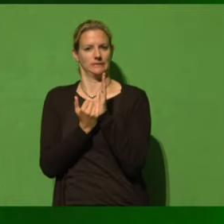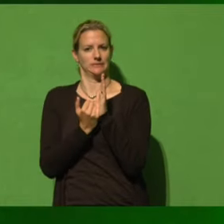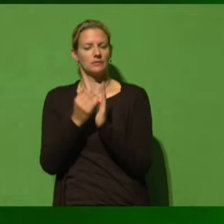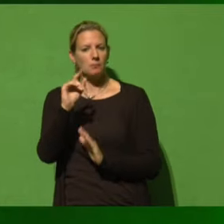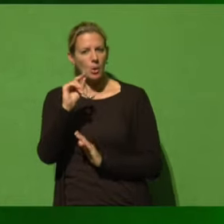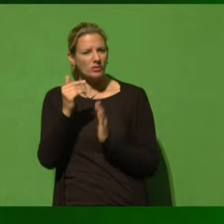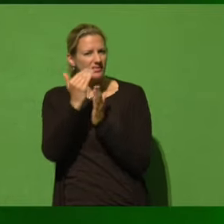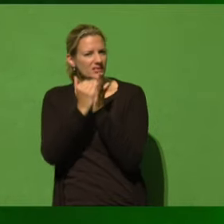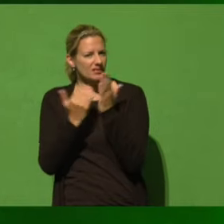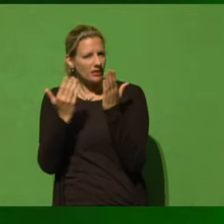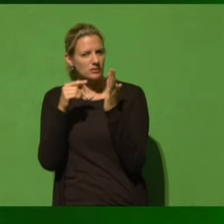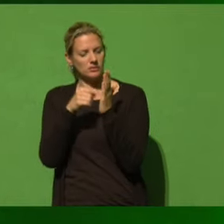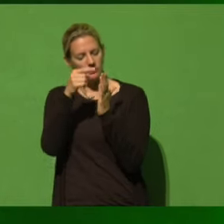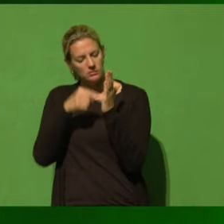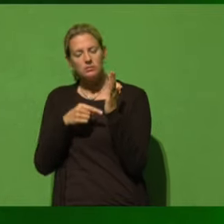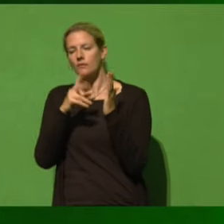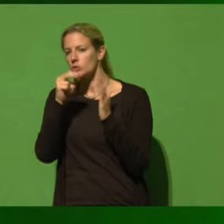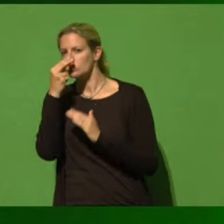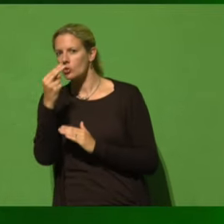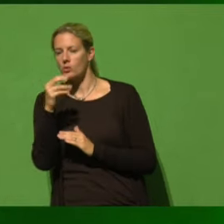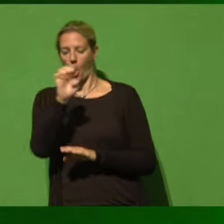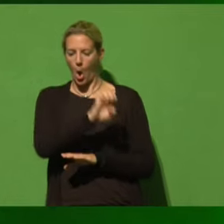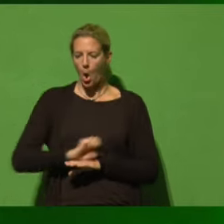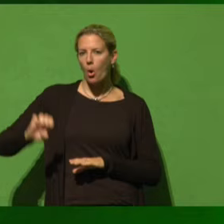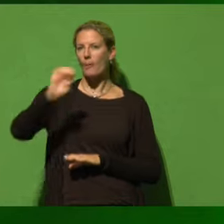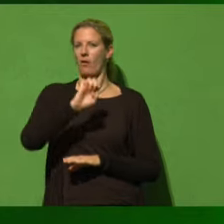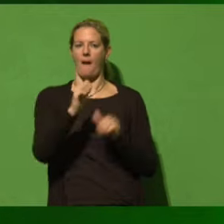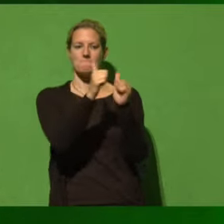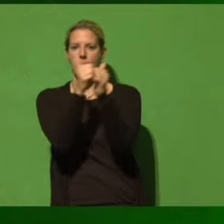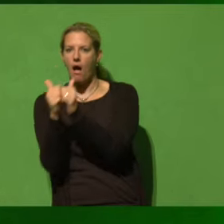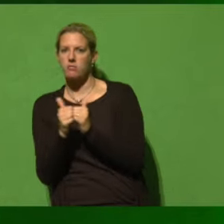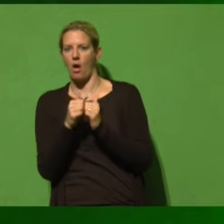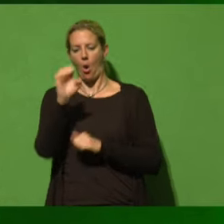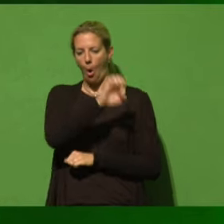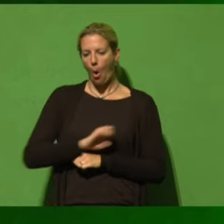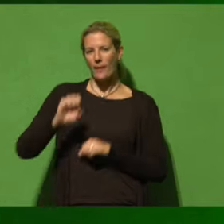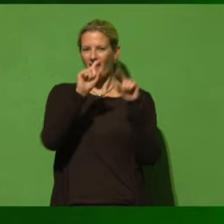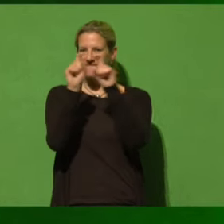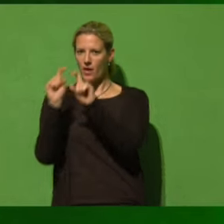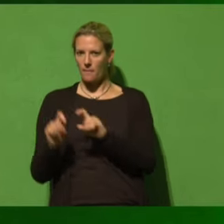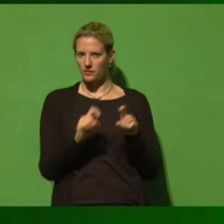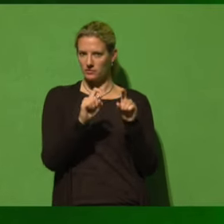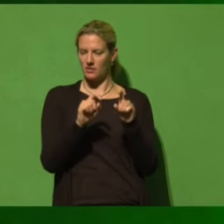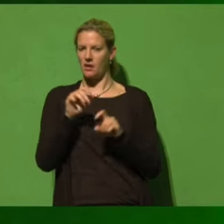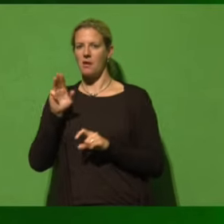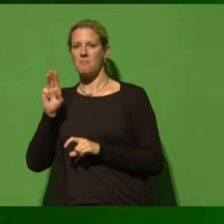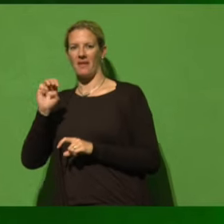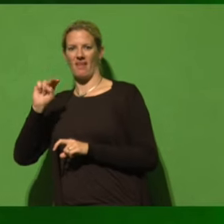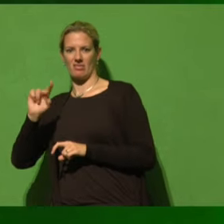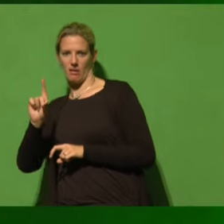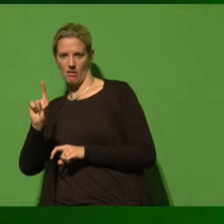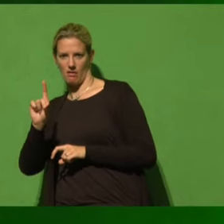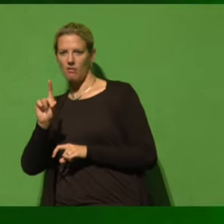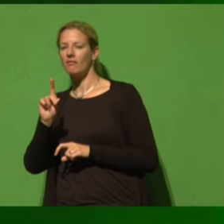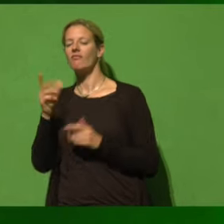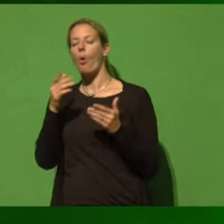welche europäischen Partner, welche europäischen Firmen und welche europäischen Menschen vom BND mit Hilfe des NSA